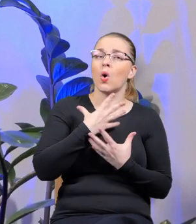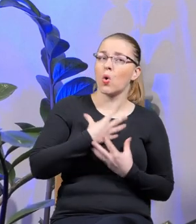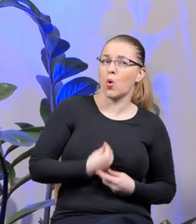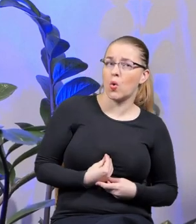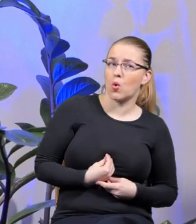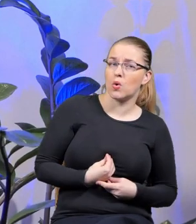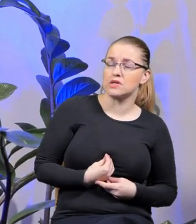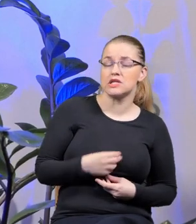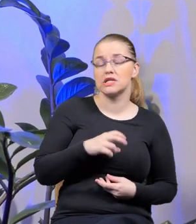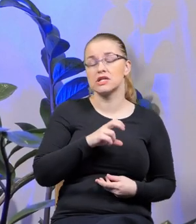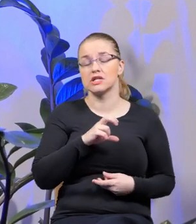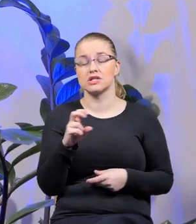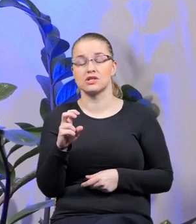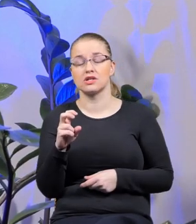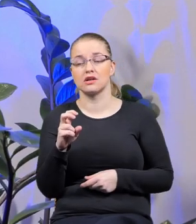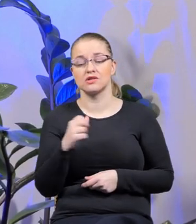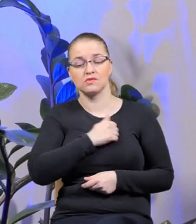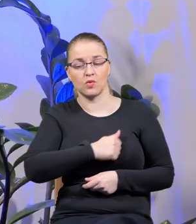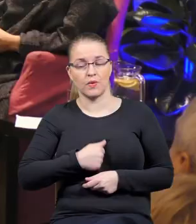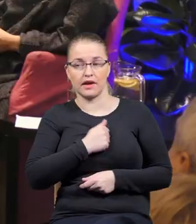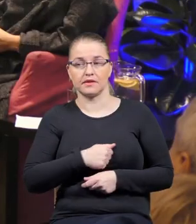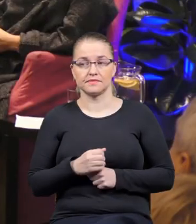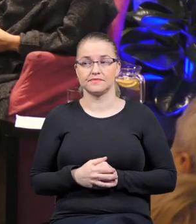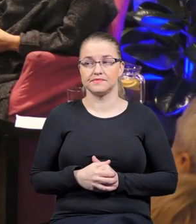czy ze smutkiem?